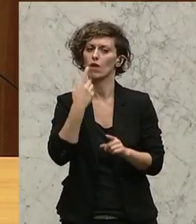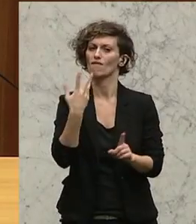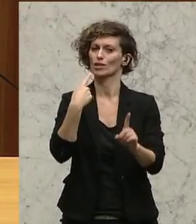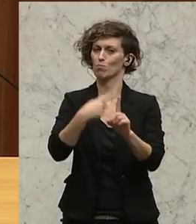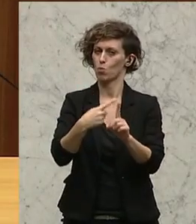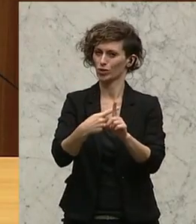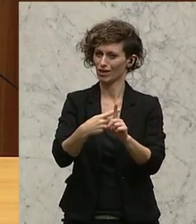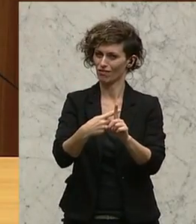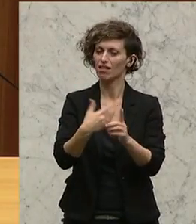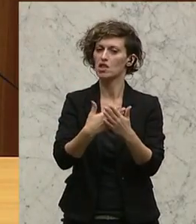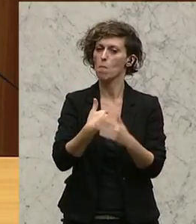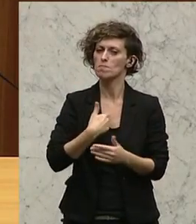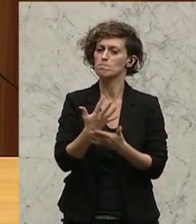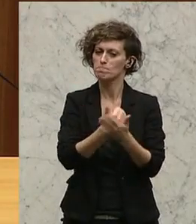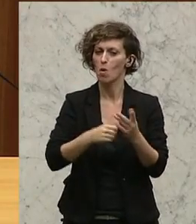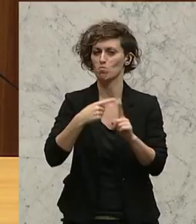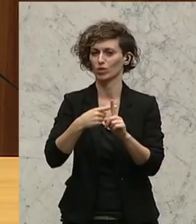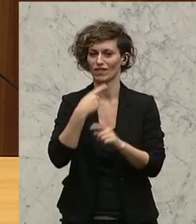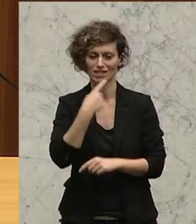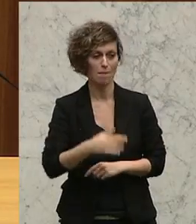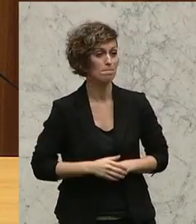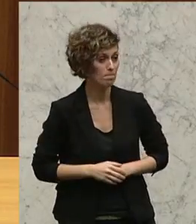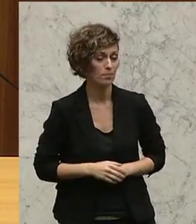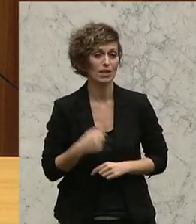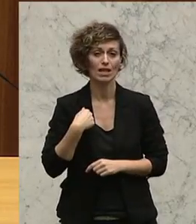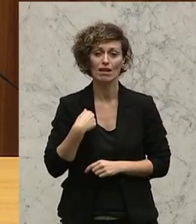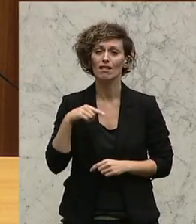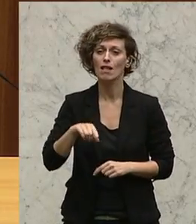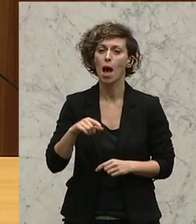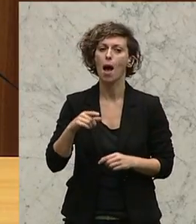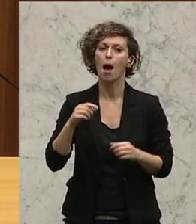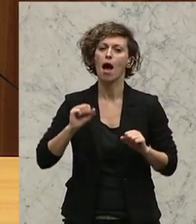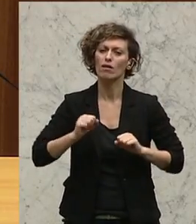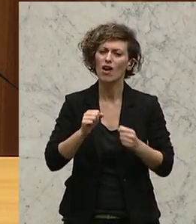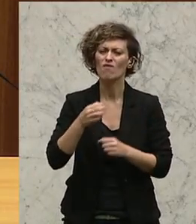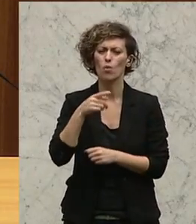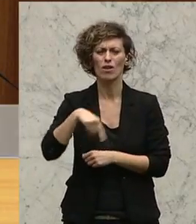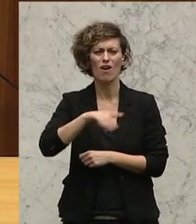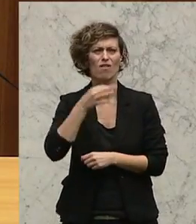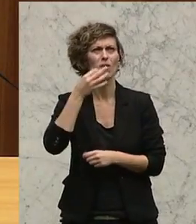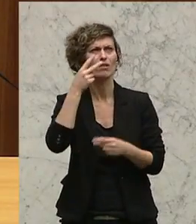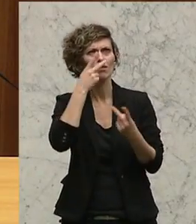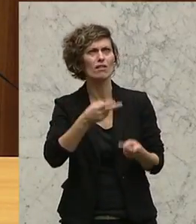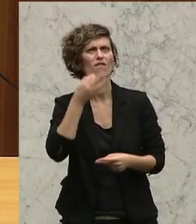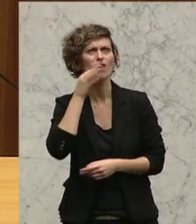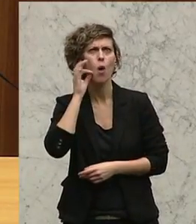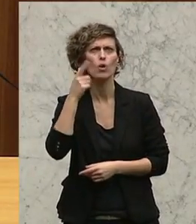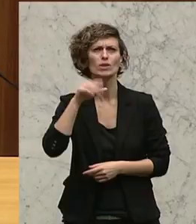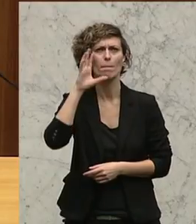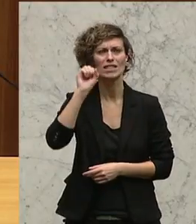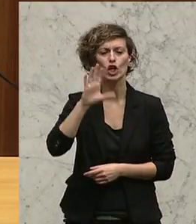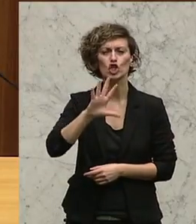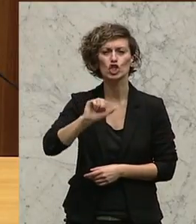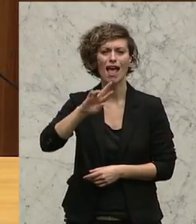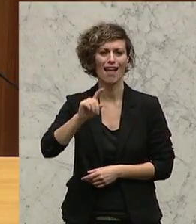etwas Positiven beginnen. Ich begrüße die Initiative der freiheitlichen Frauen aus dem Bezirk Scherding recht herzlich bei uns im Namen von Hermann